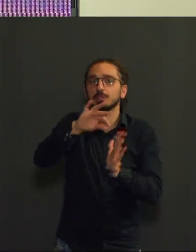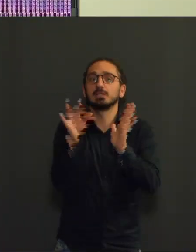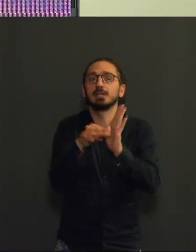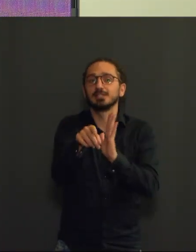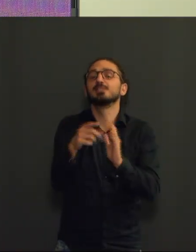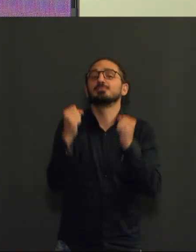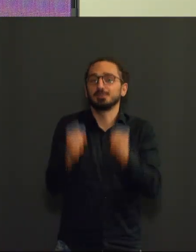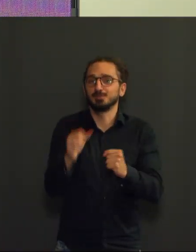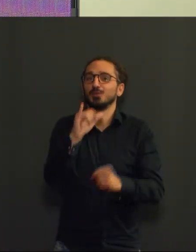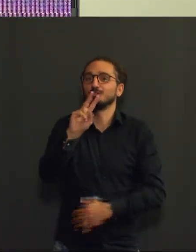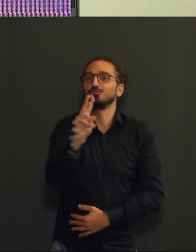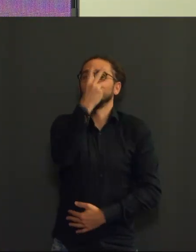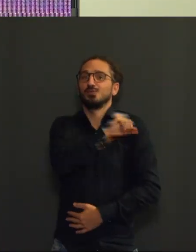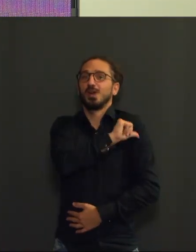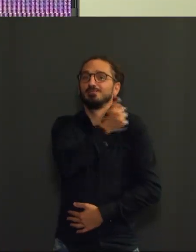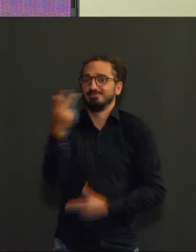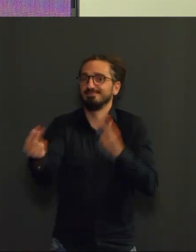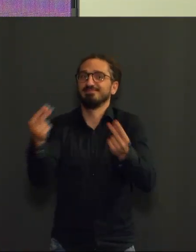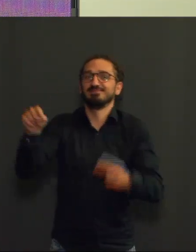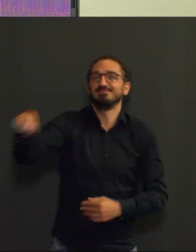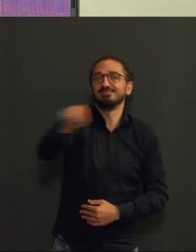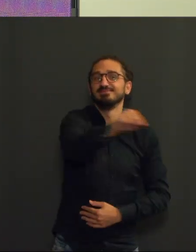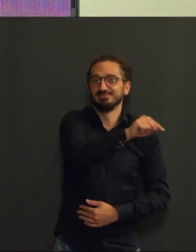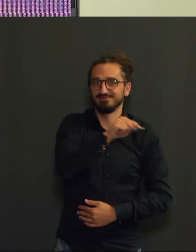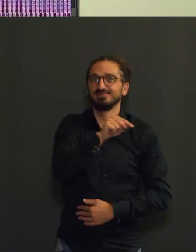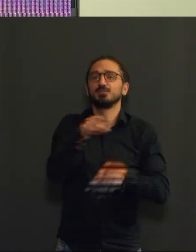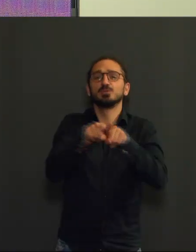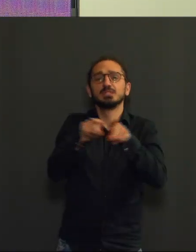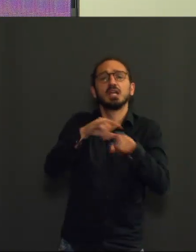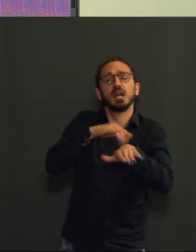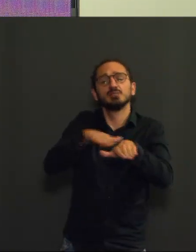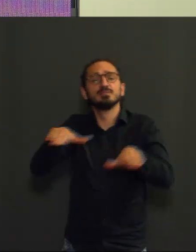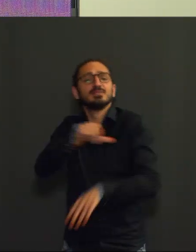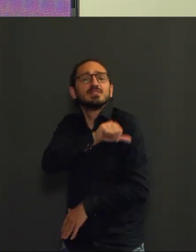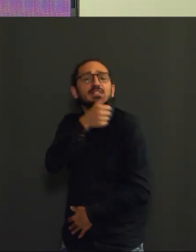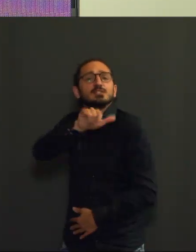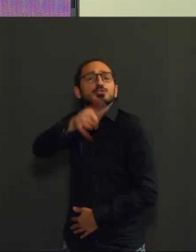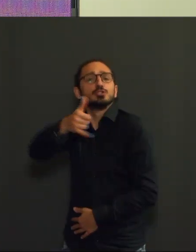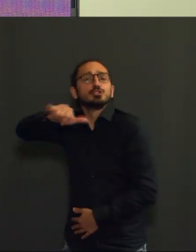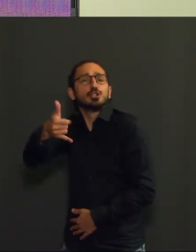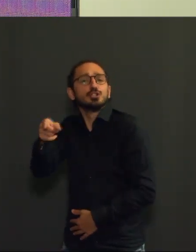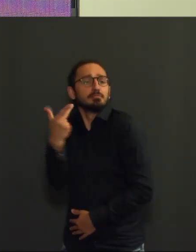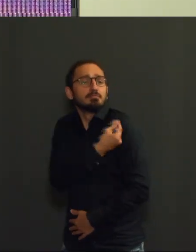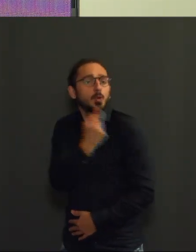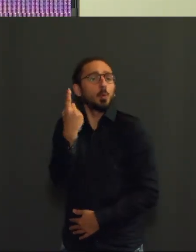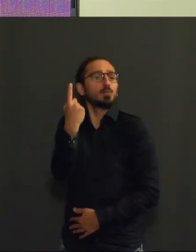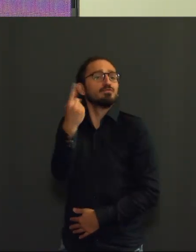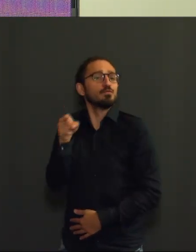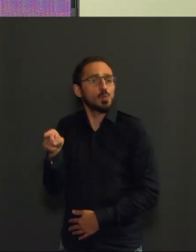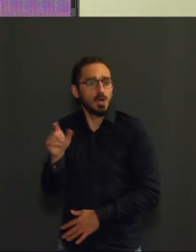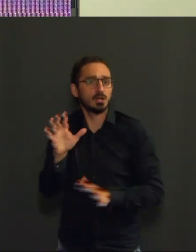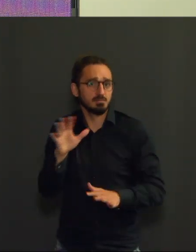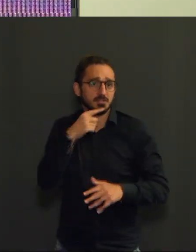sûr, pour le vaccin Johnson & Johnson. Nous savons par notre expérience personnelle, nous savons par des collègues médecins, que sont